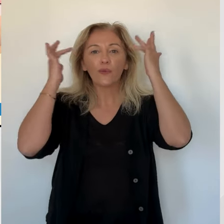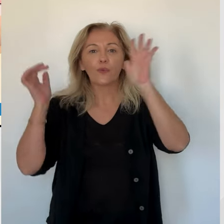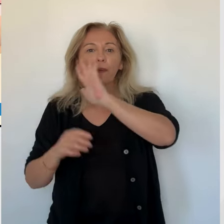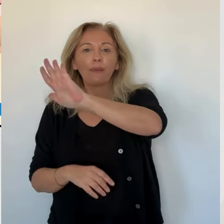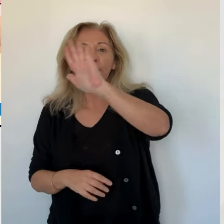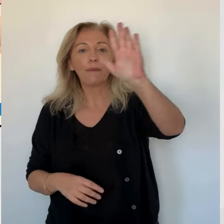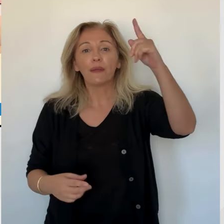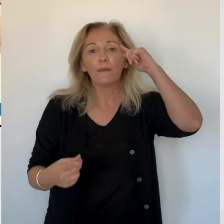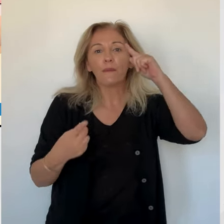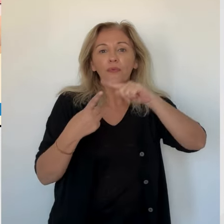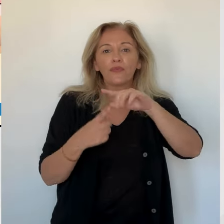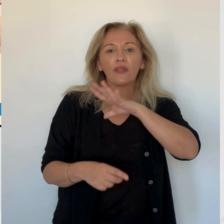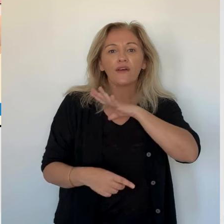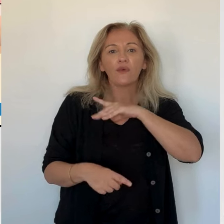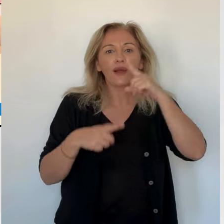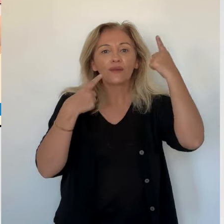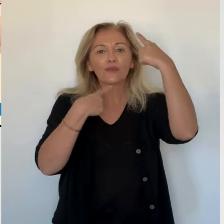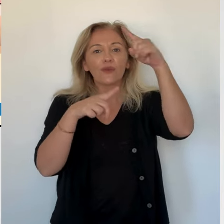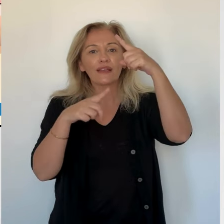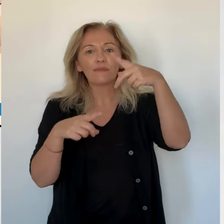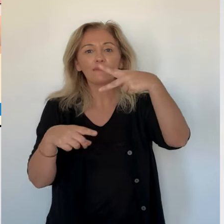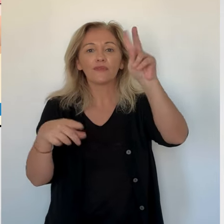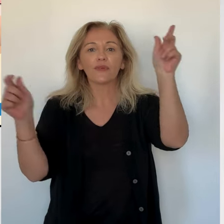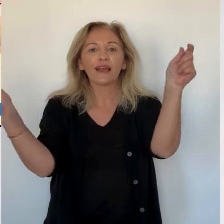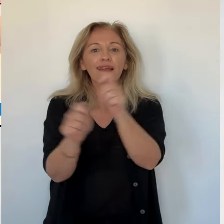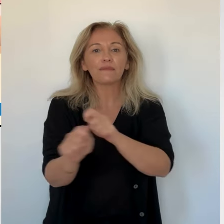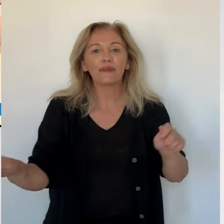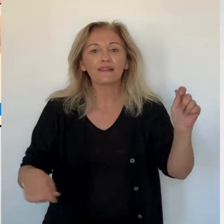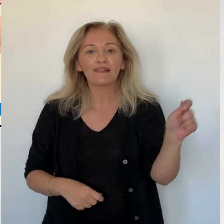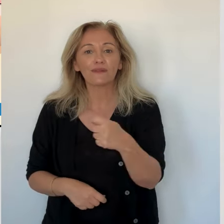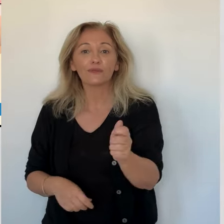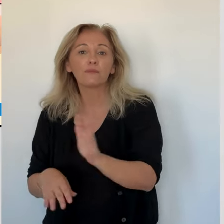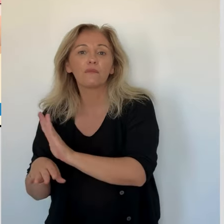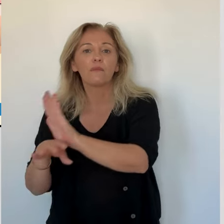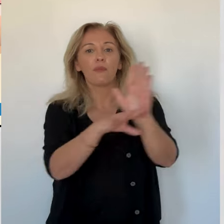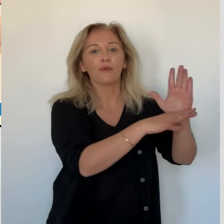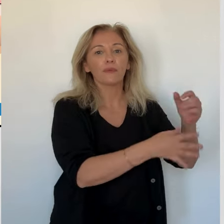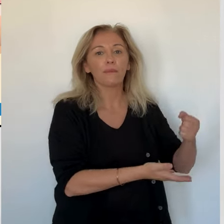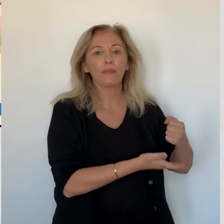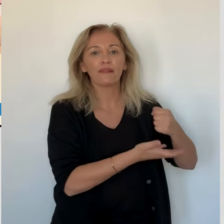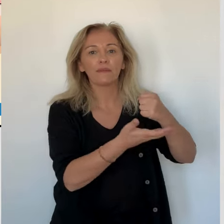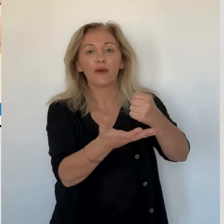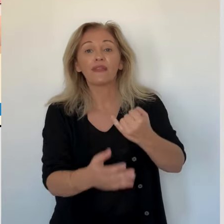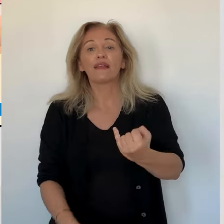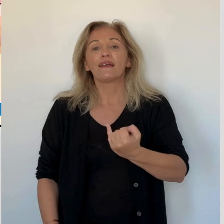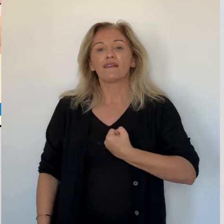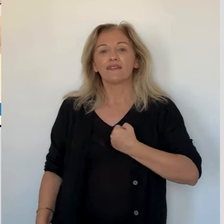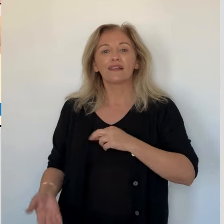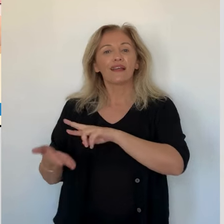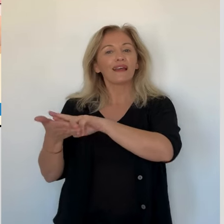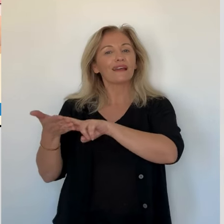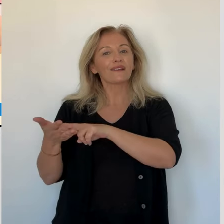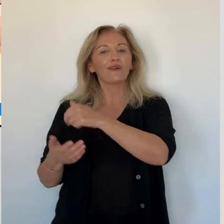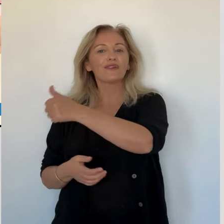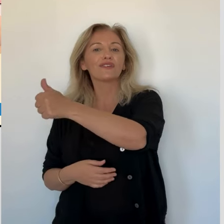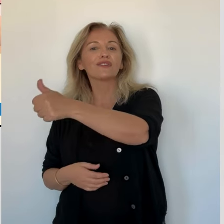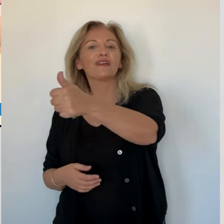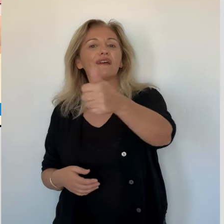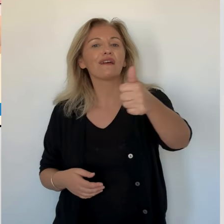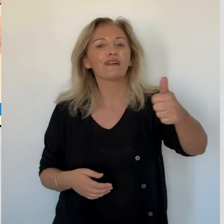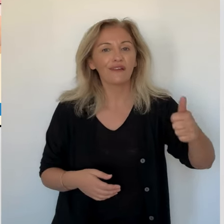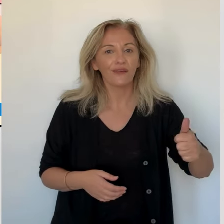thématiques. Objectif, développer un tourisme commun plus durable en valorisant le patrimoine et aussi l'identité de ses territoires voisins.